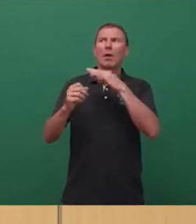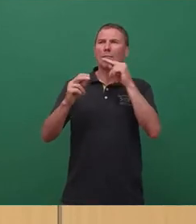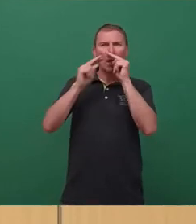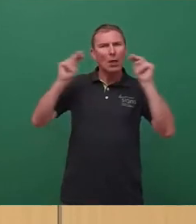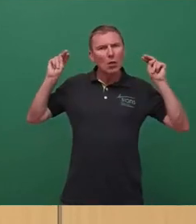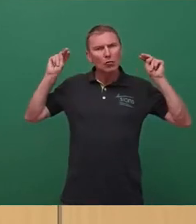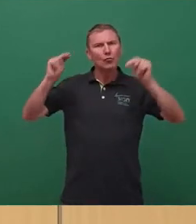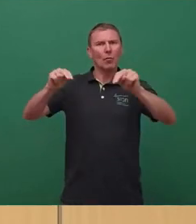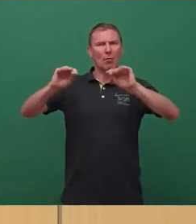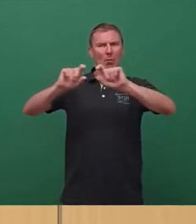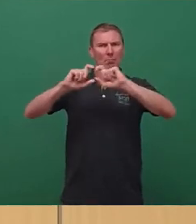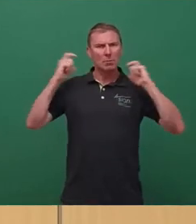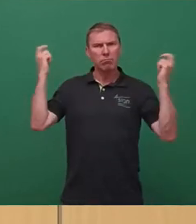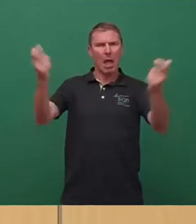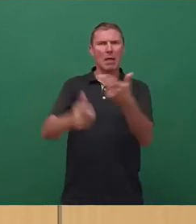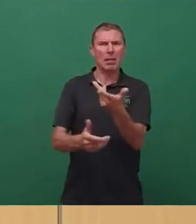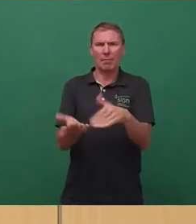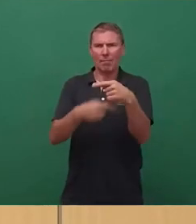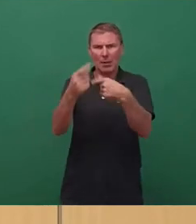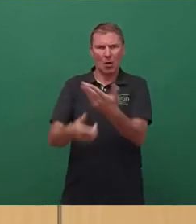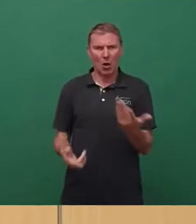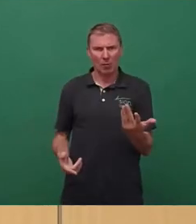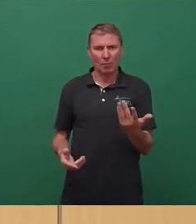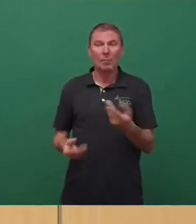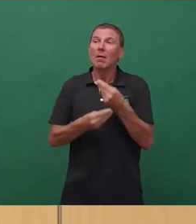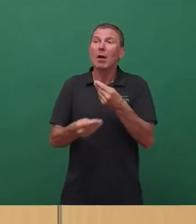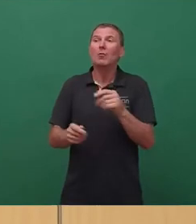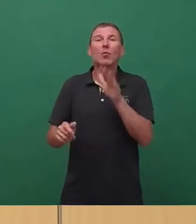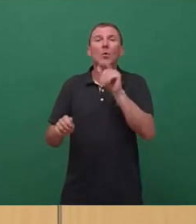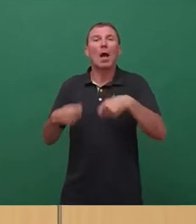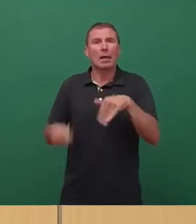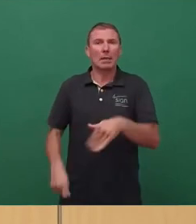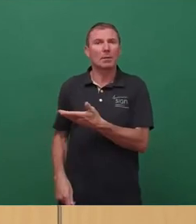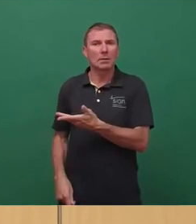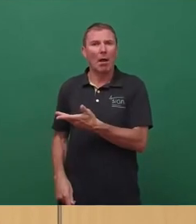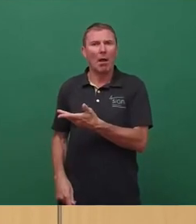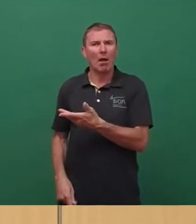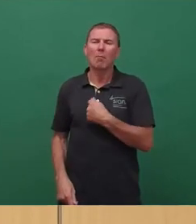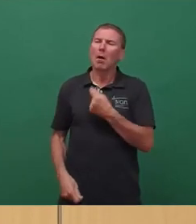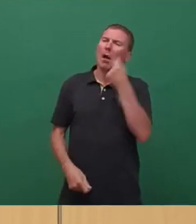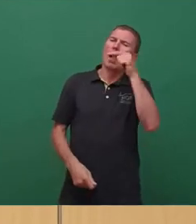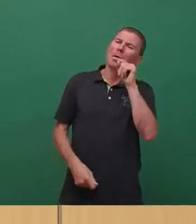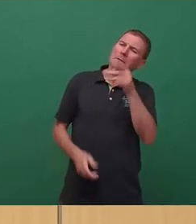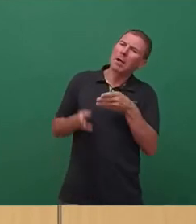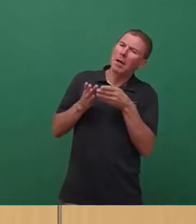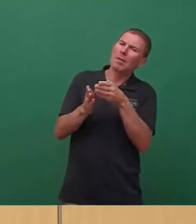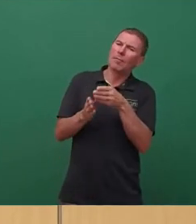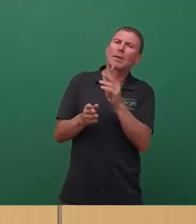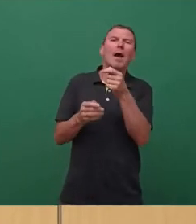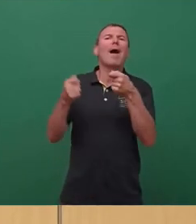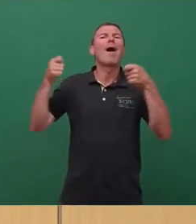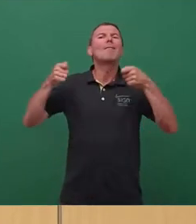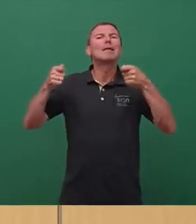genutzte Anlage steht. Die Verhandlungen müssen erst noch zum Ergebnis führen, aber so auf dem ersten Weg ist zumindest schon mal eine Finanzierung gesichert,